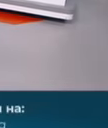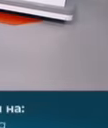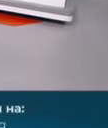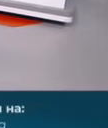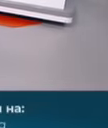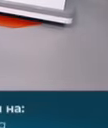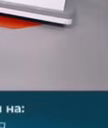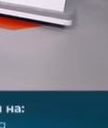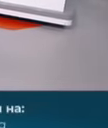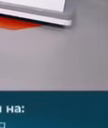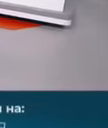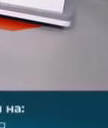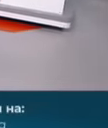Субтитры подогнал «Симон»!